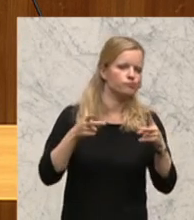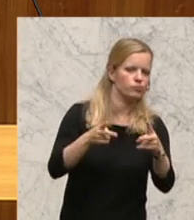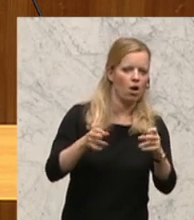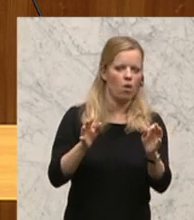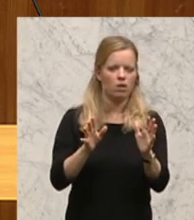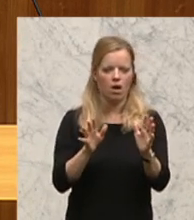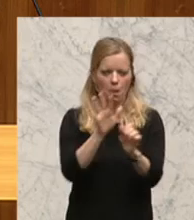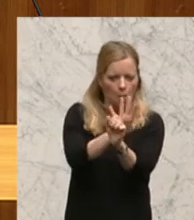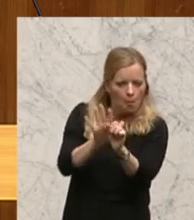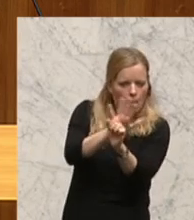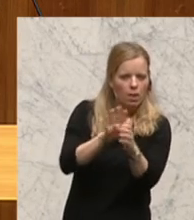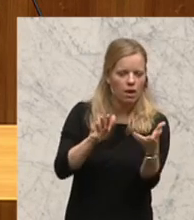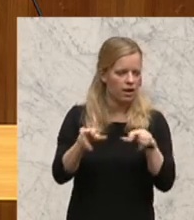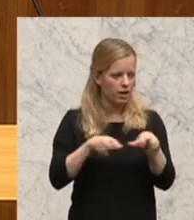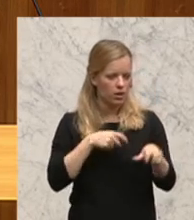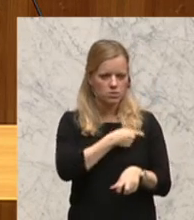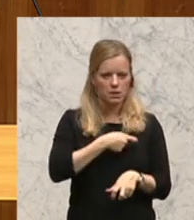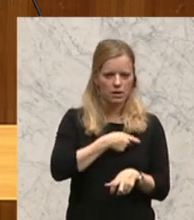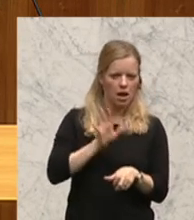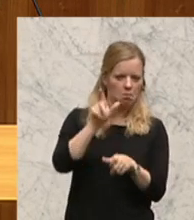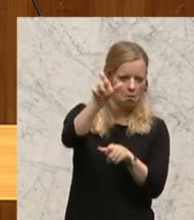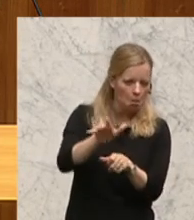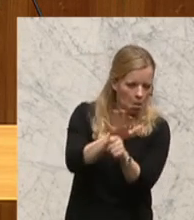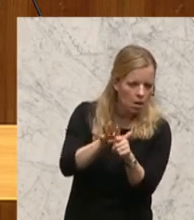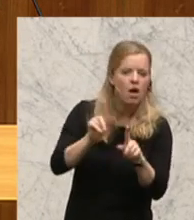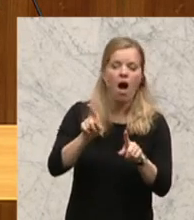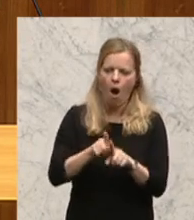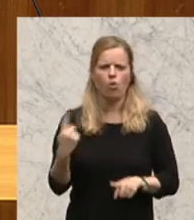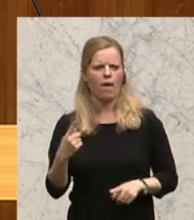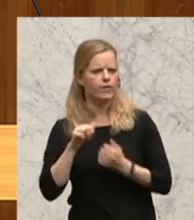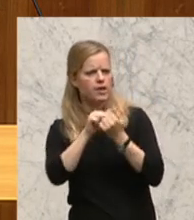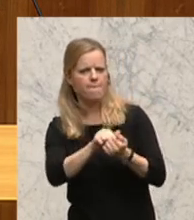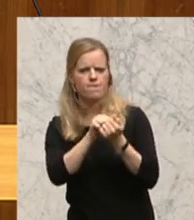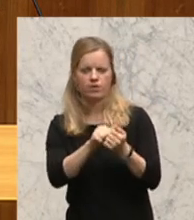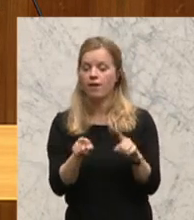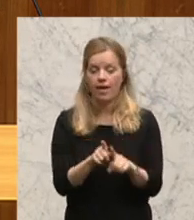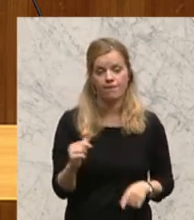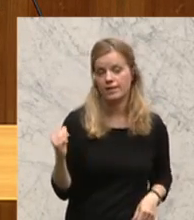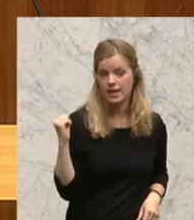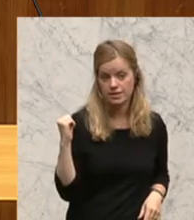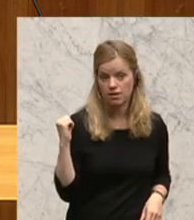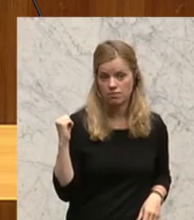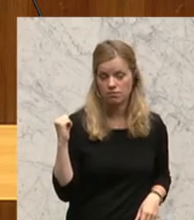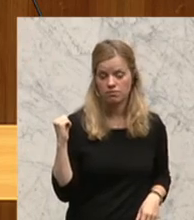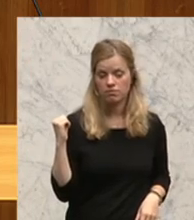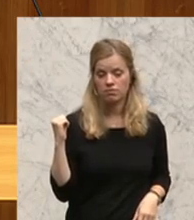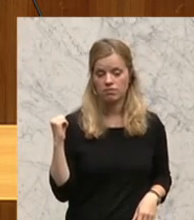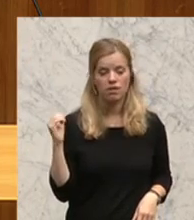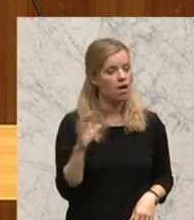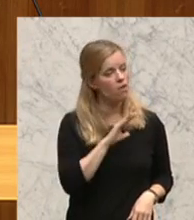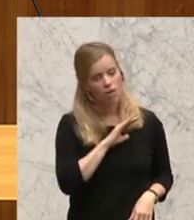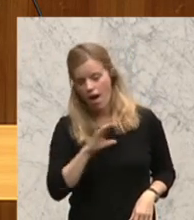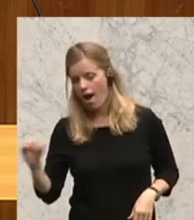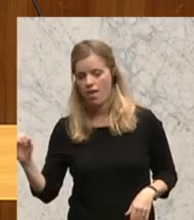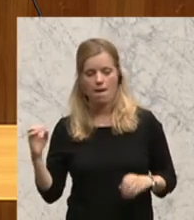von Regierungsparteien. Das wünsche ich mir, dass sie dann auch so kämpfen wie gestern auf sämtlichen Kanälen bezüglich